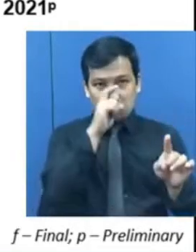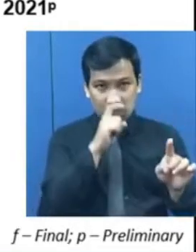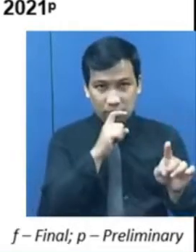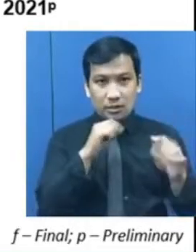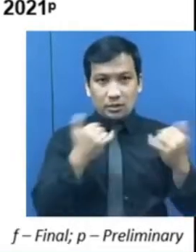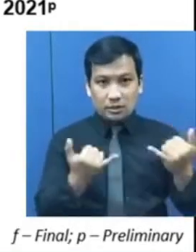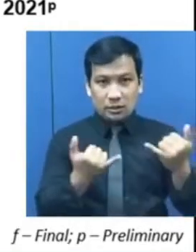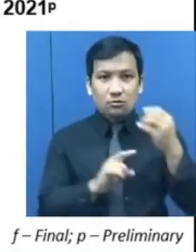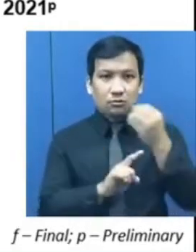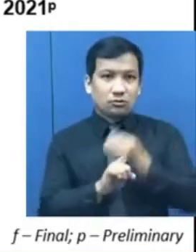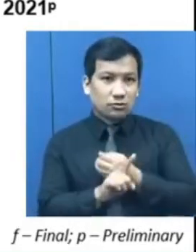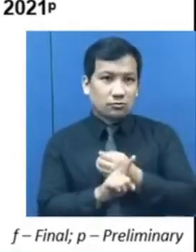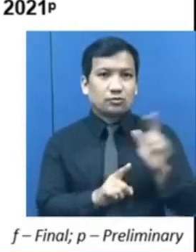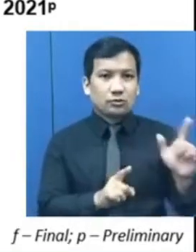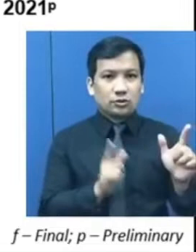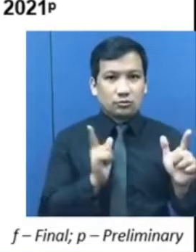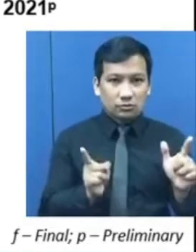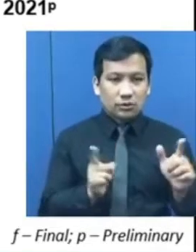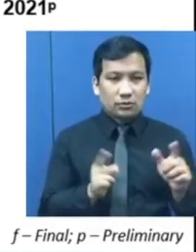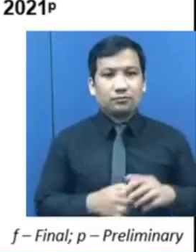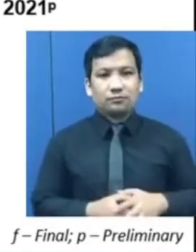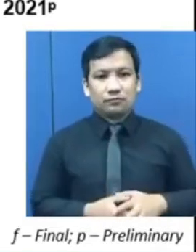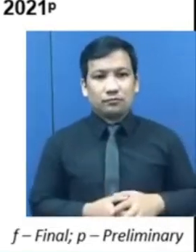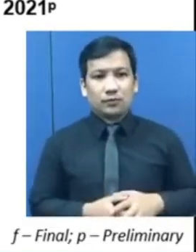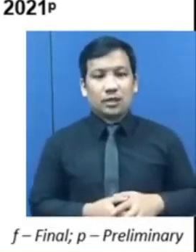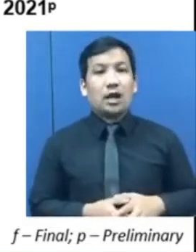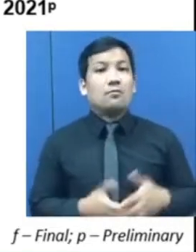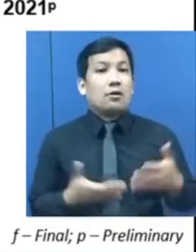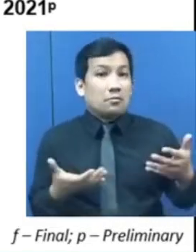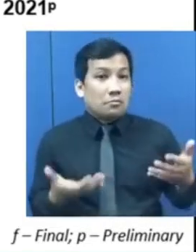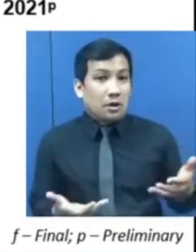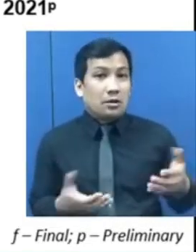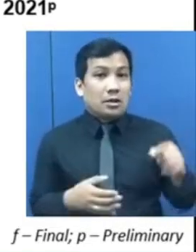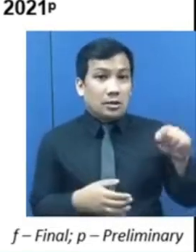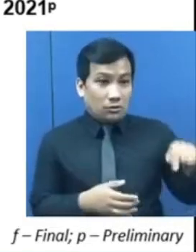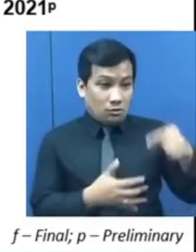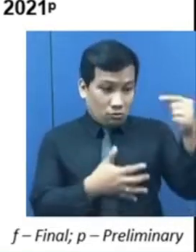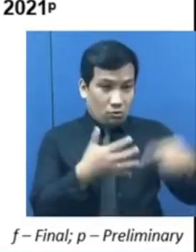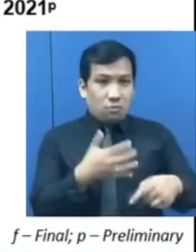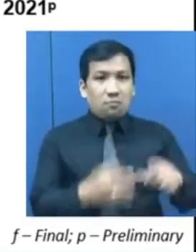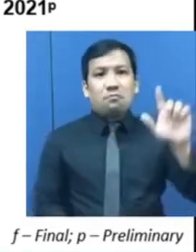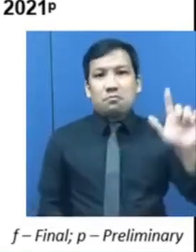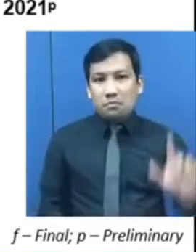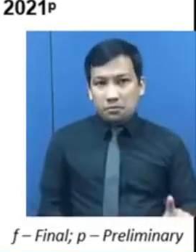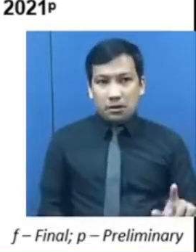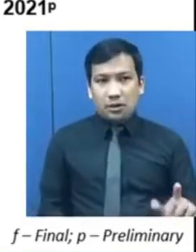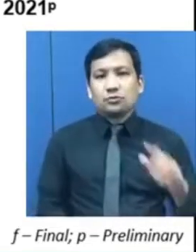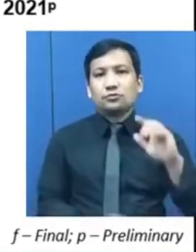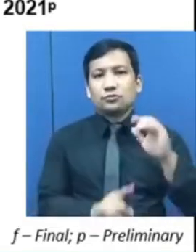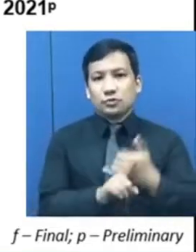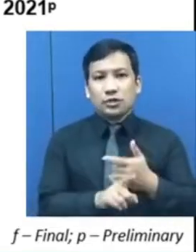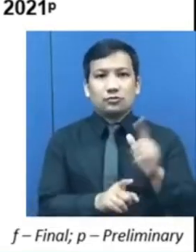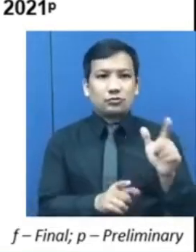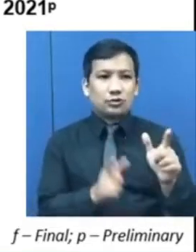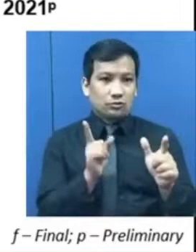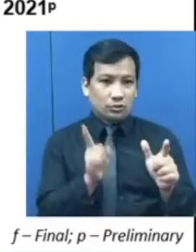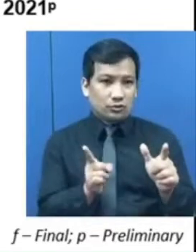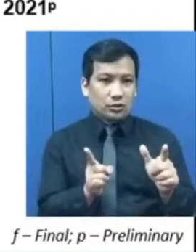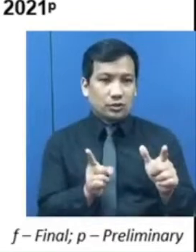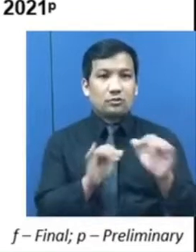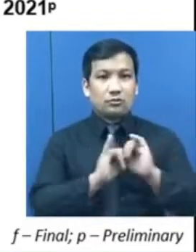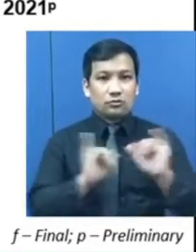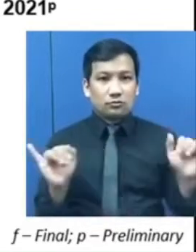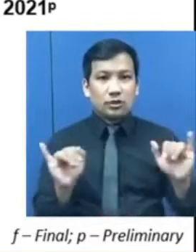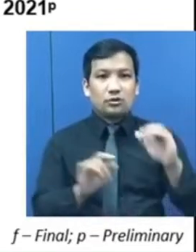nitong Oktubre 2021. Ito ay mas mababa sa bilang noong Hulyo 2021 at